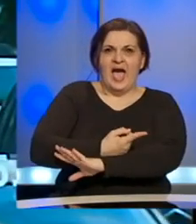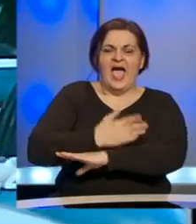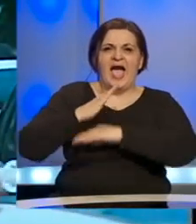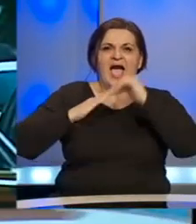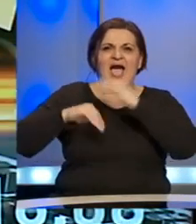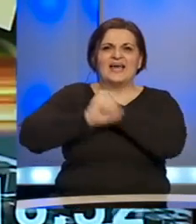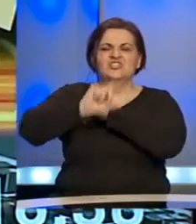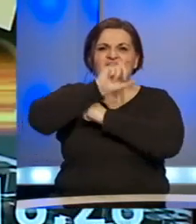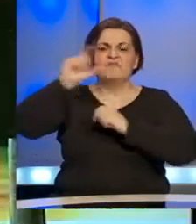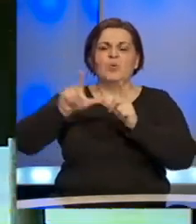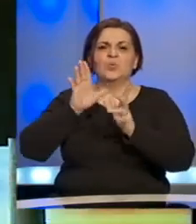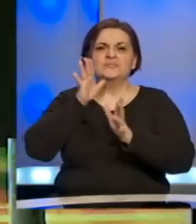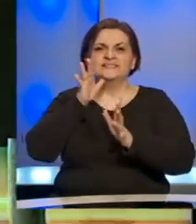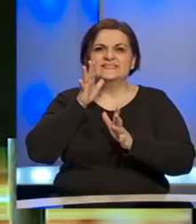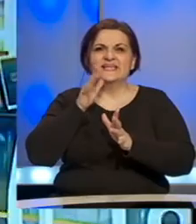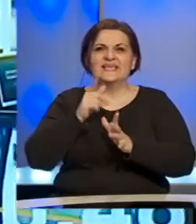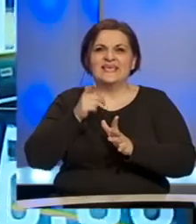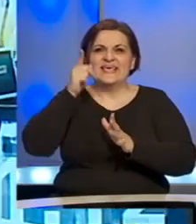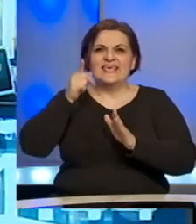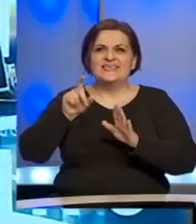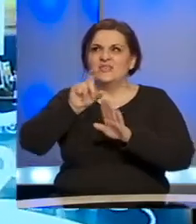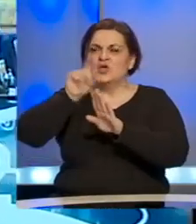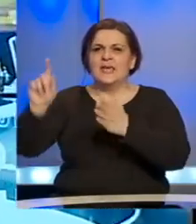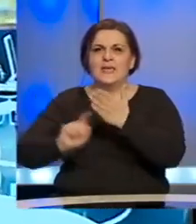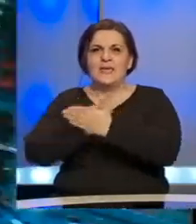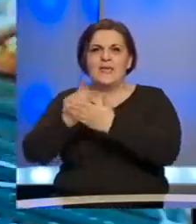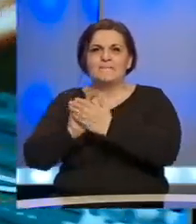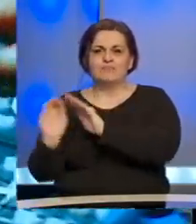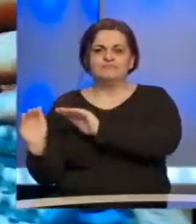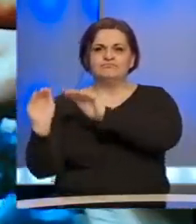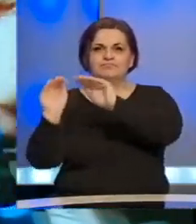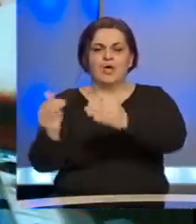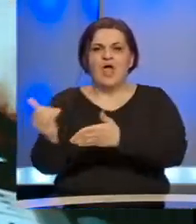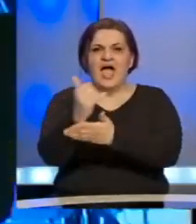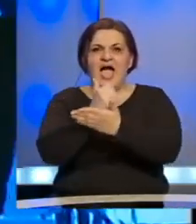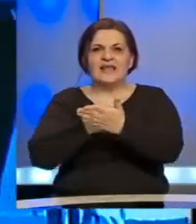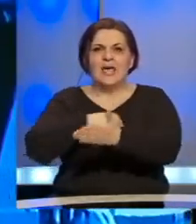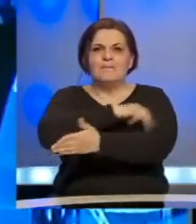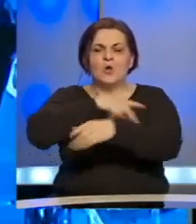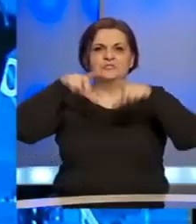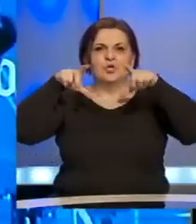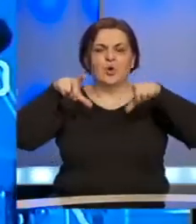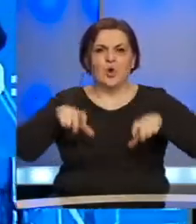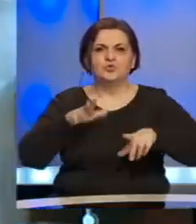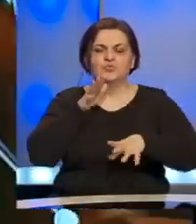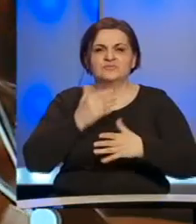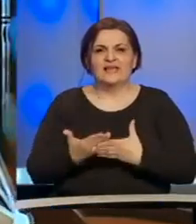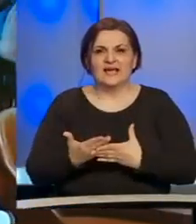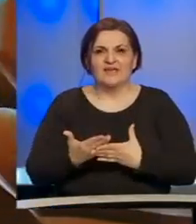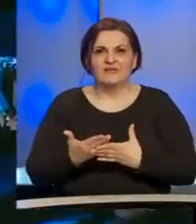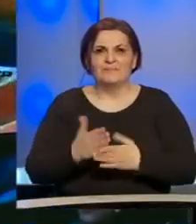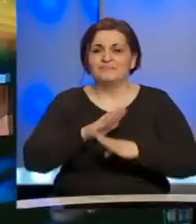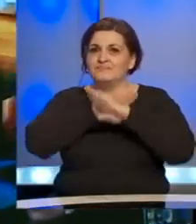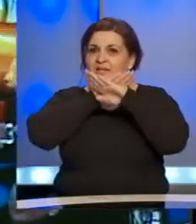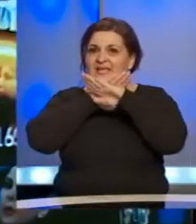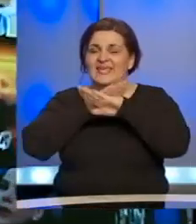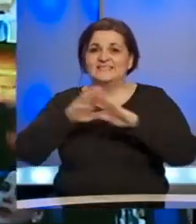fakultetu u Sarajevu da jedno krilo zgrade privremenom ustupi na korištenje kliničkom centru univerziteta u Sarajevu za